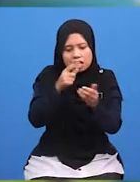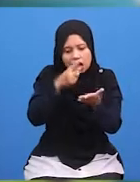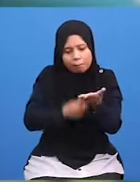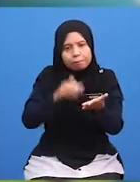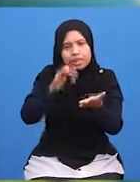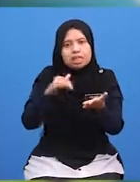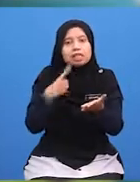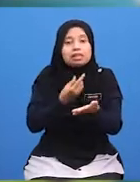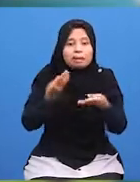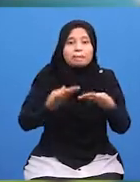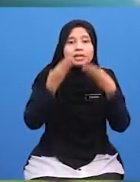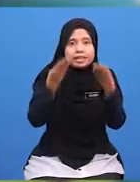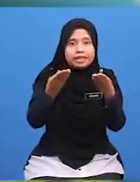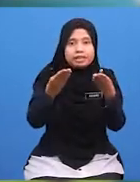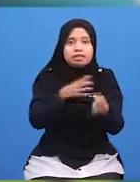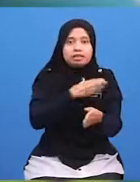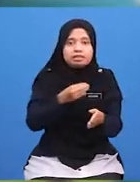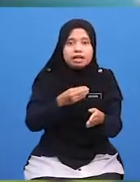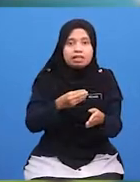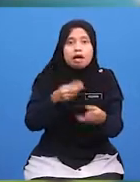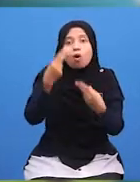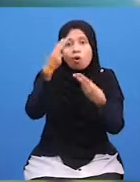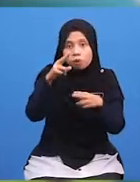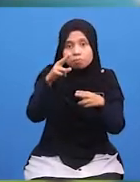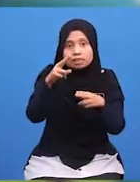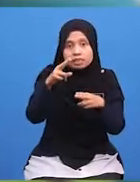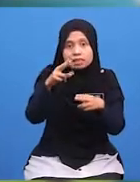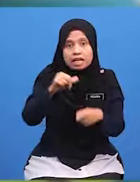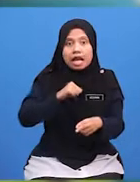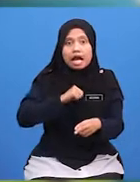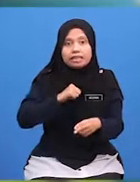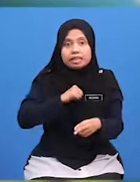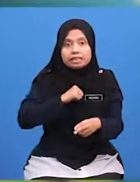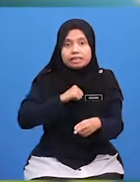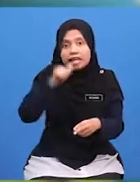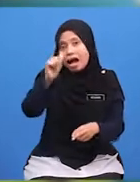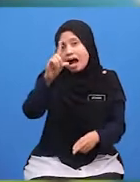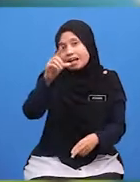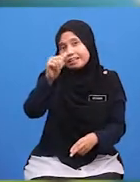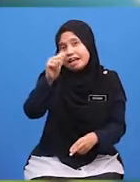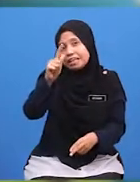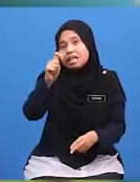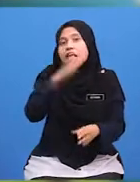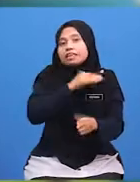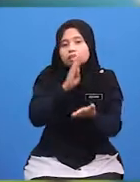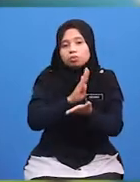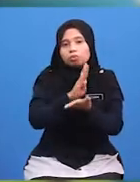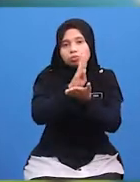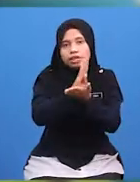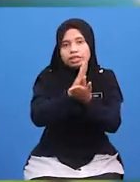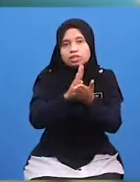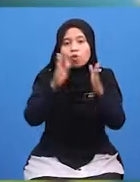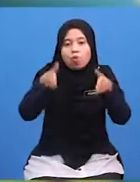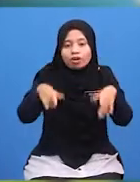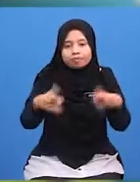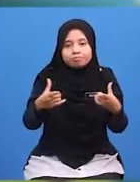Dan Menghormati Adat Dan Juga Kebudayaan Kaum Yang Lain